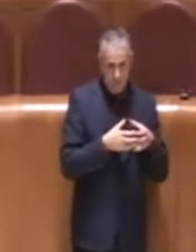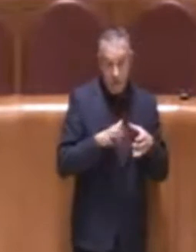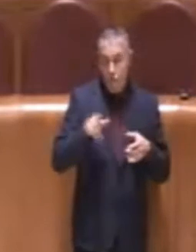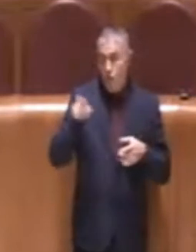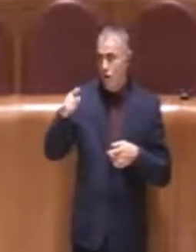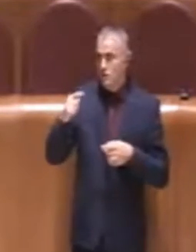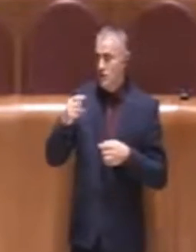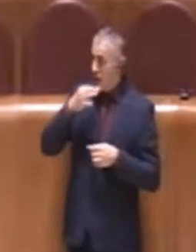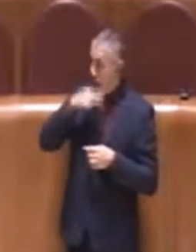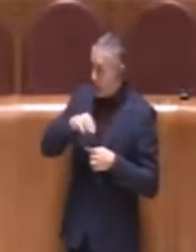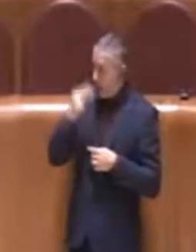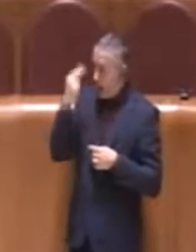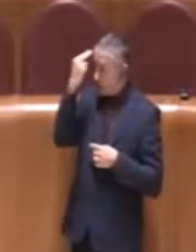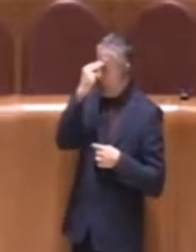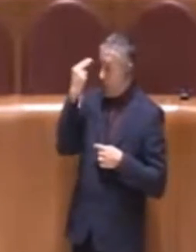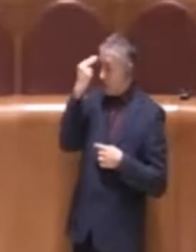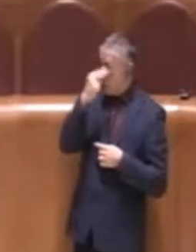pensiero.